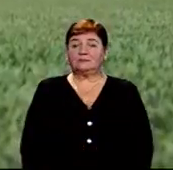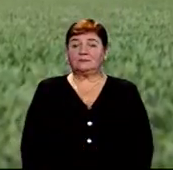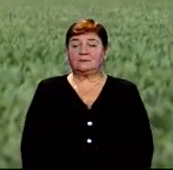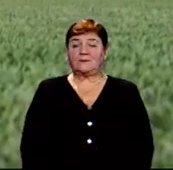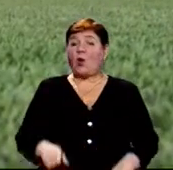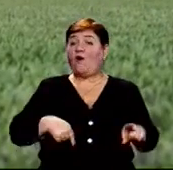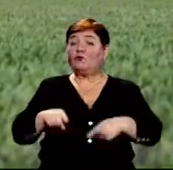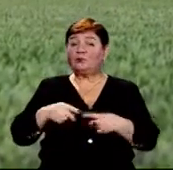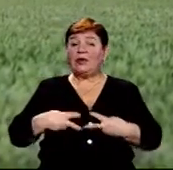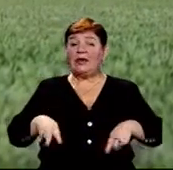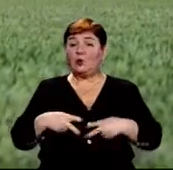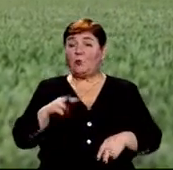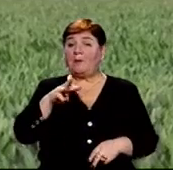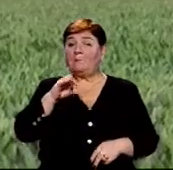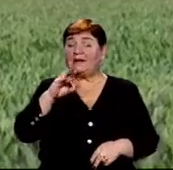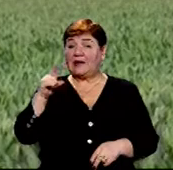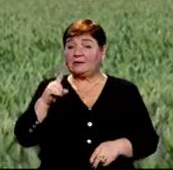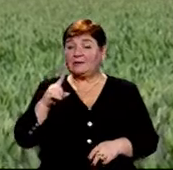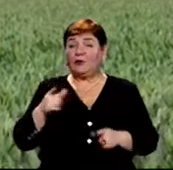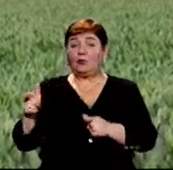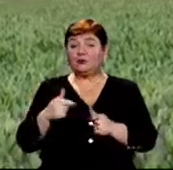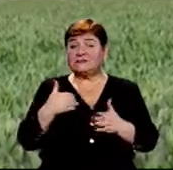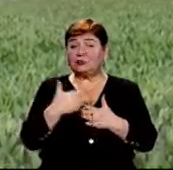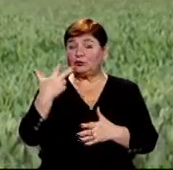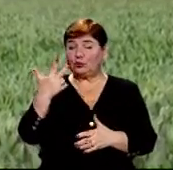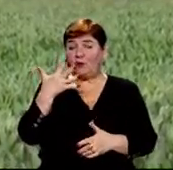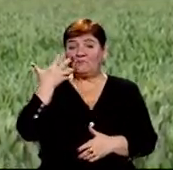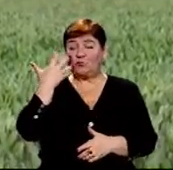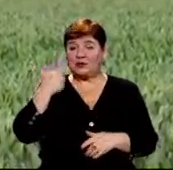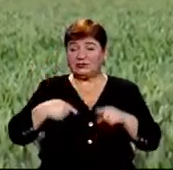Футбольний клуб «Минай» готується до трьох товаристських матчів в Угорщині.